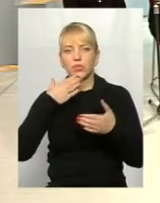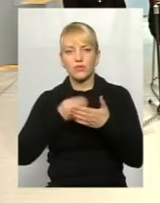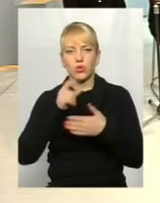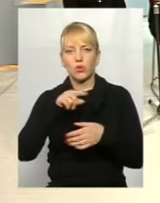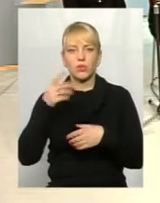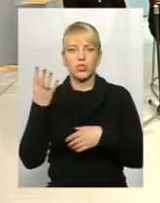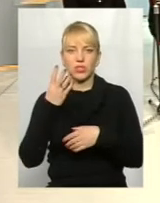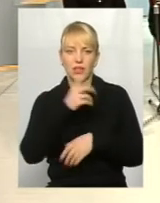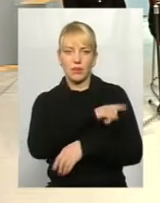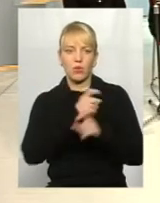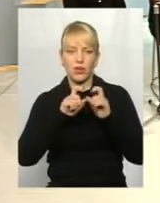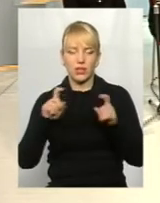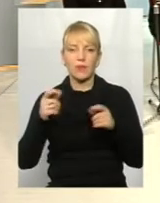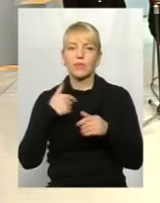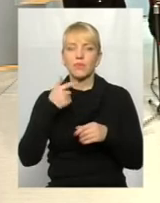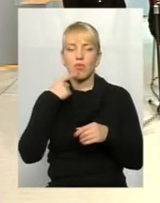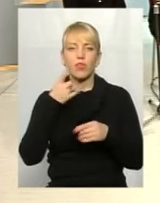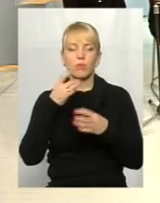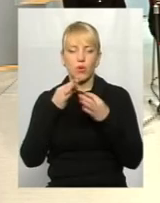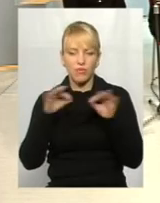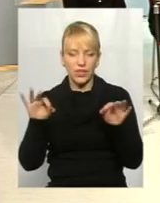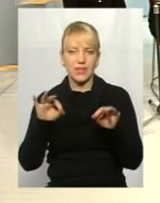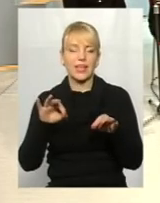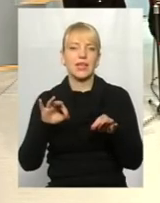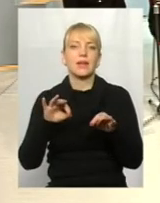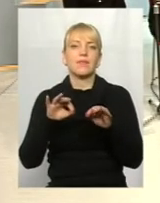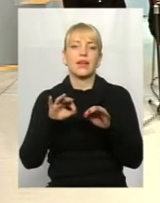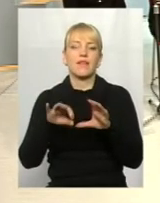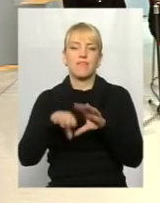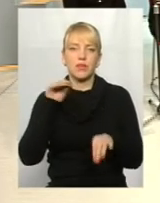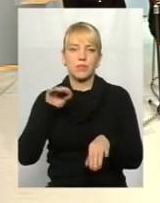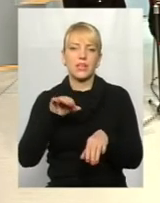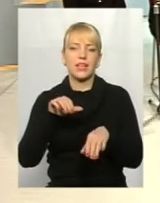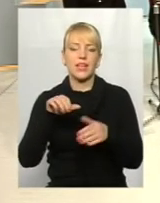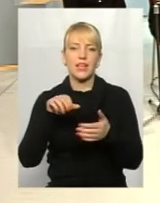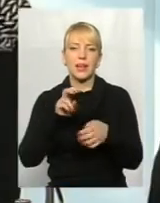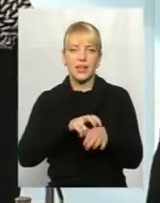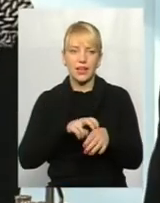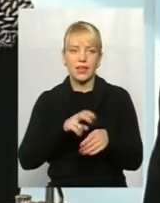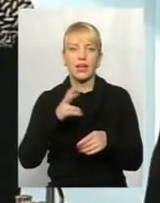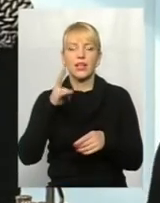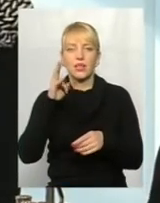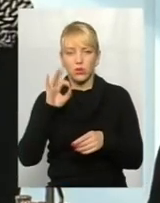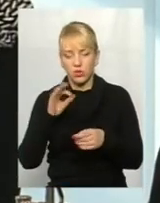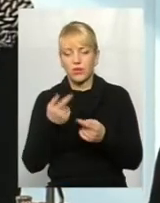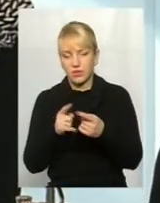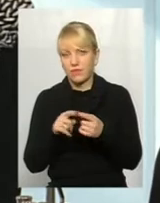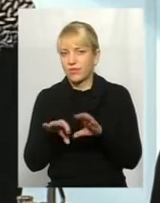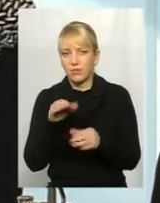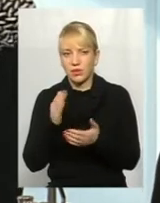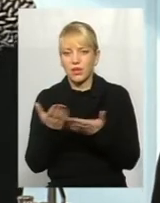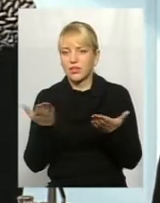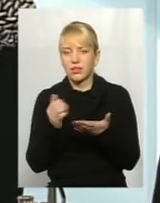Ми ж говорили про вільний вибір лікаря. Поки що договорів немає, але вільний вибір лікаря все-таки існує. І якщо з якихось